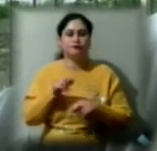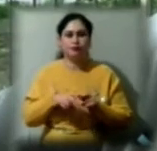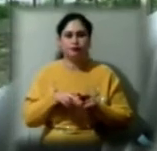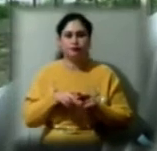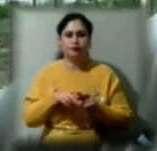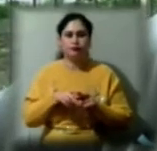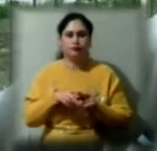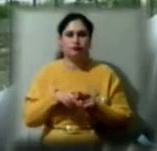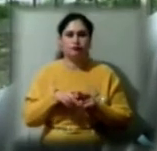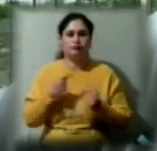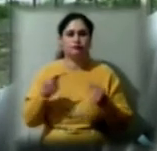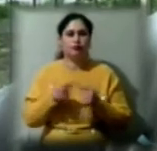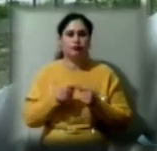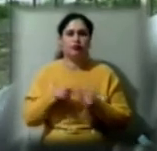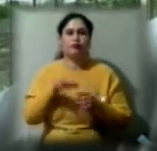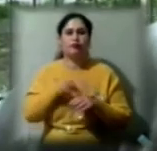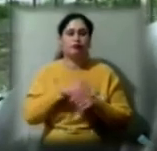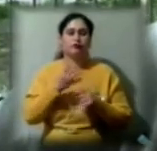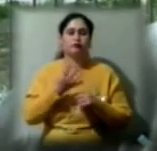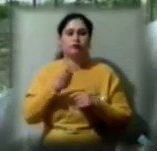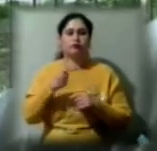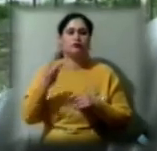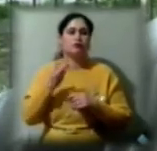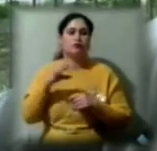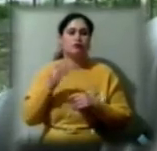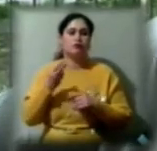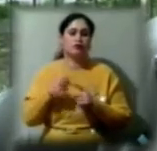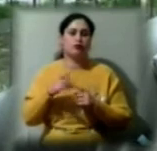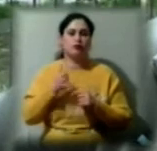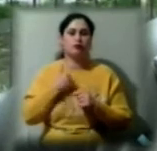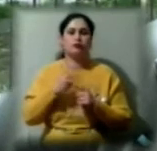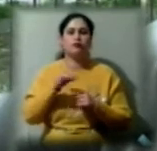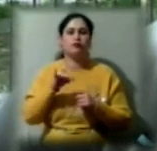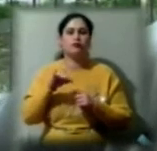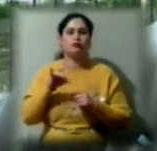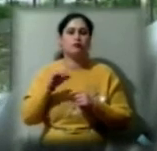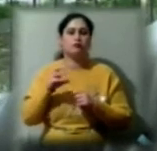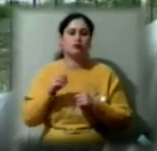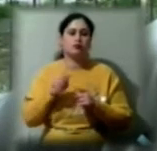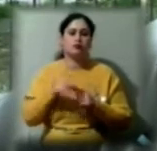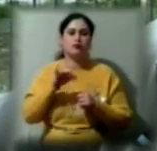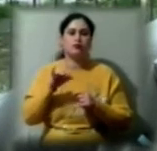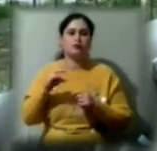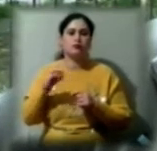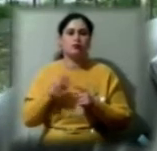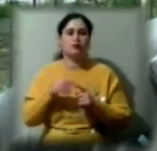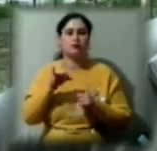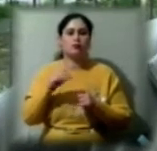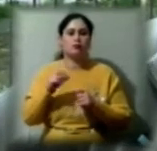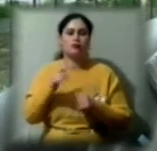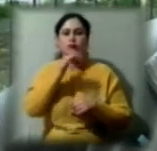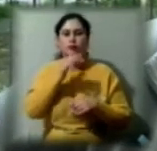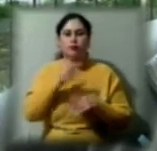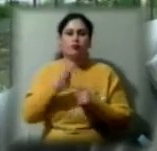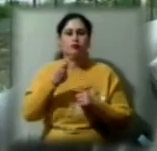Точно там фіксується 4-3 століття, так як на Білозерському, і поселення римського часу, перше століття до